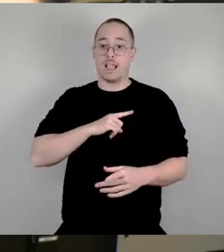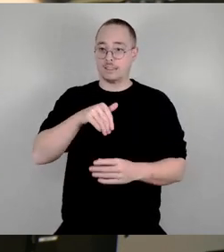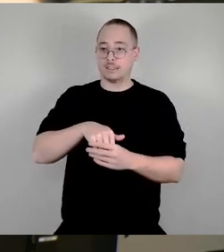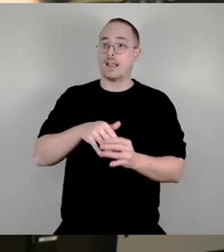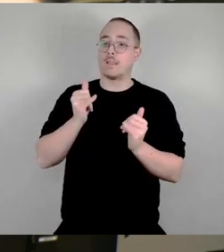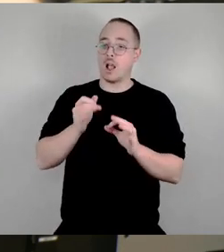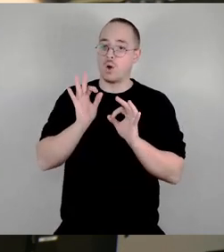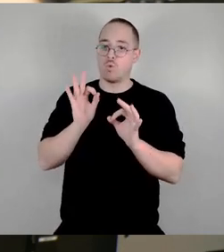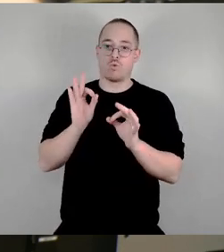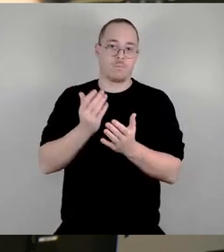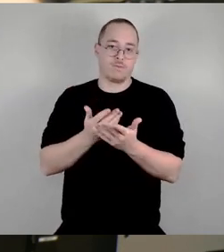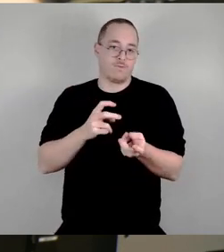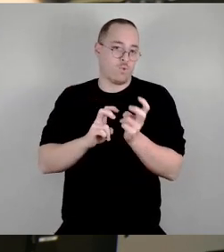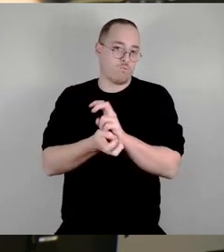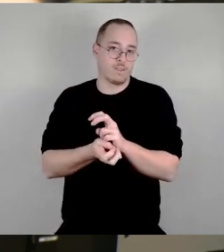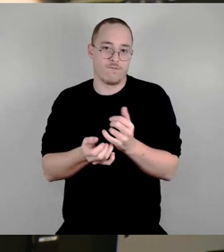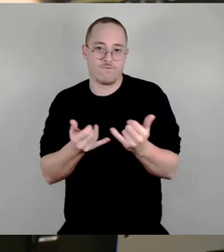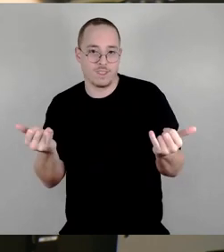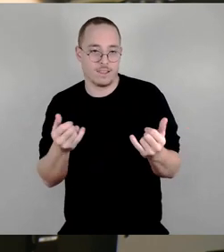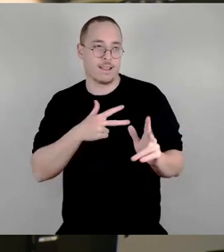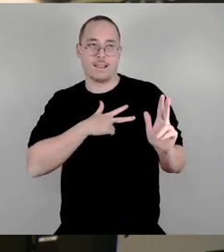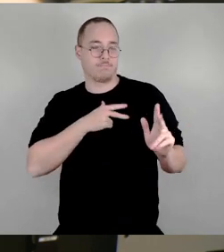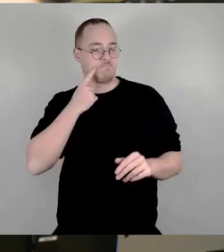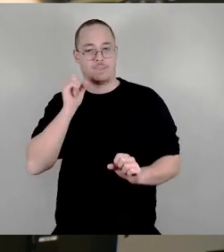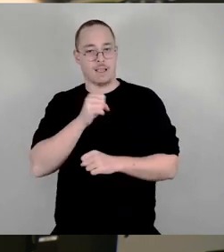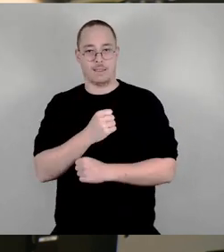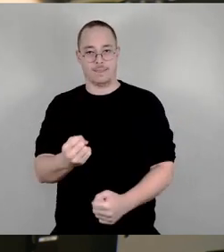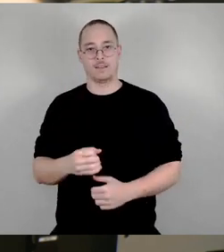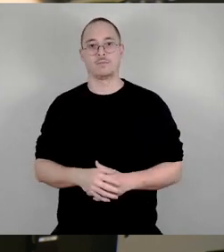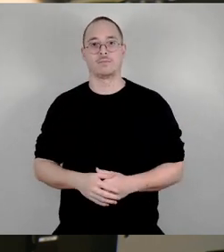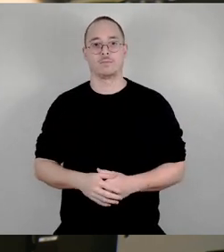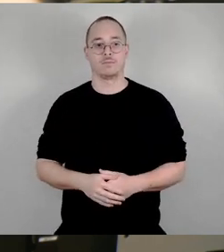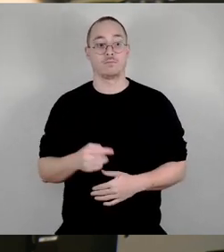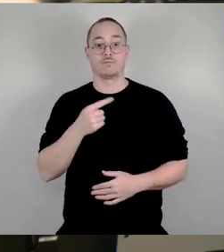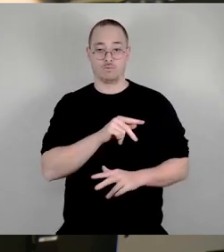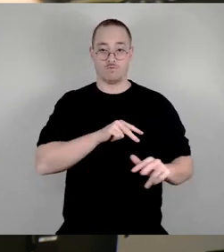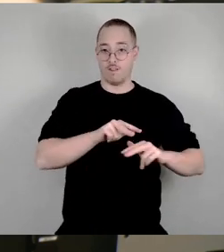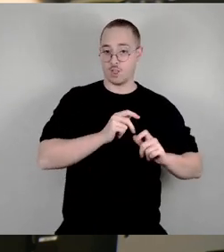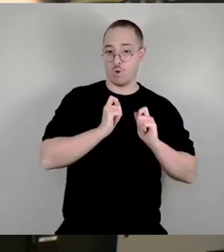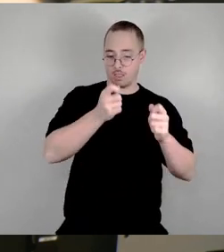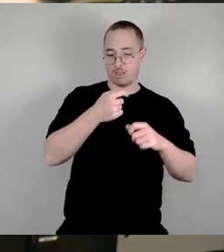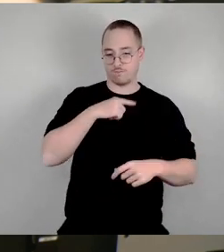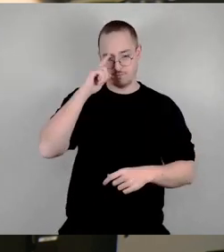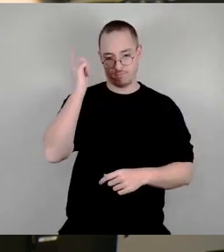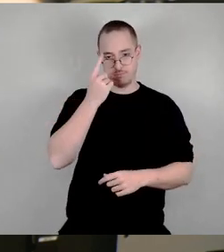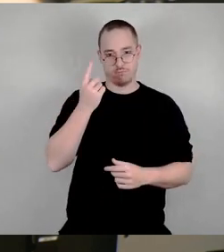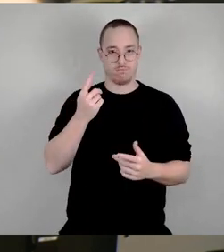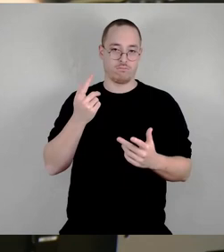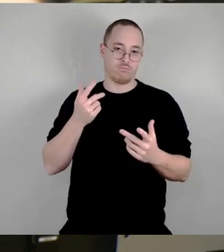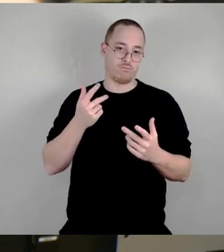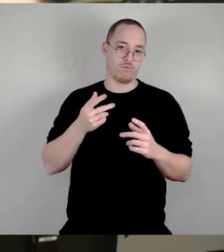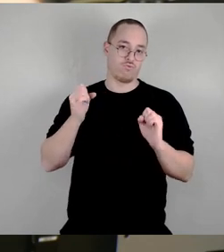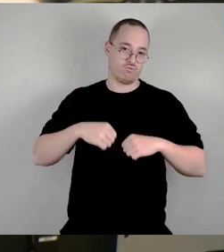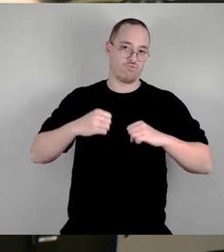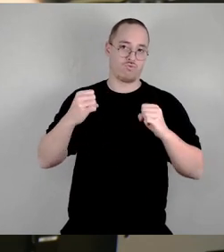dafür von uns keine Zustimmung geben. Ansonsten, wir werden, wie gesagt, dem federführenden Ausschussbericht zustimmen. Und dann haben wir, glaube ich, heute eine Straßenmusik